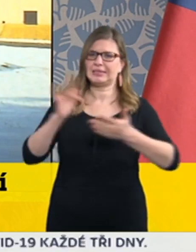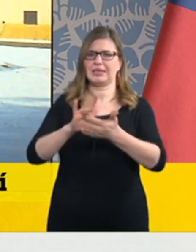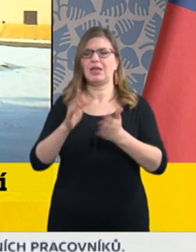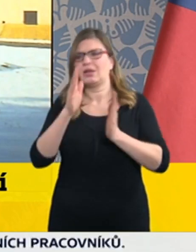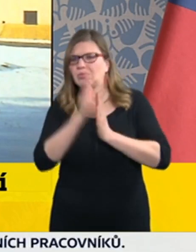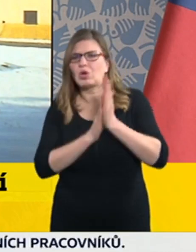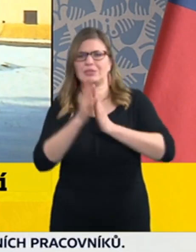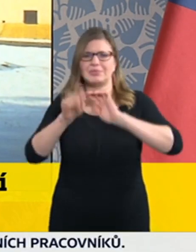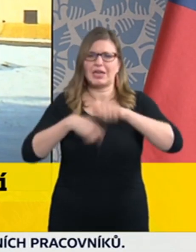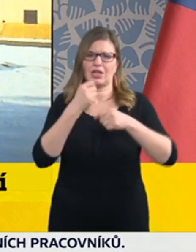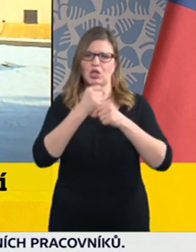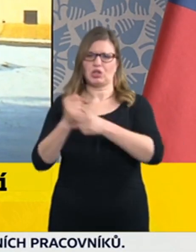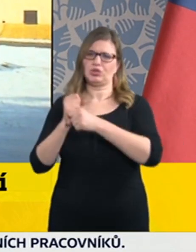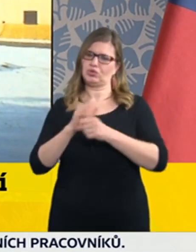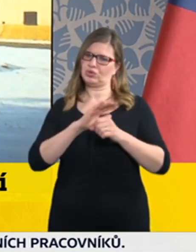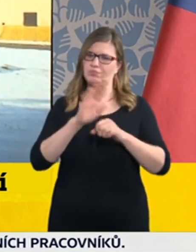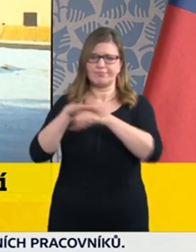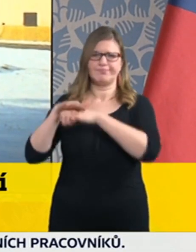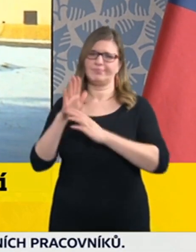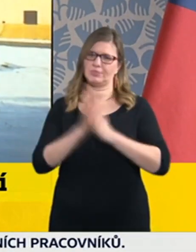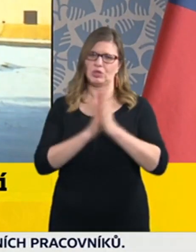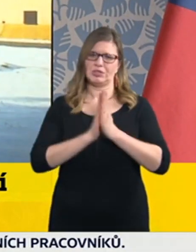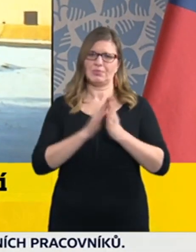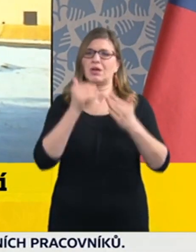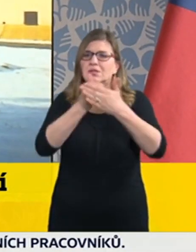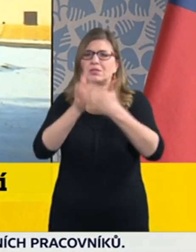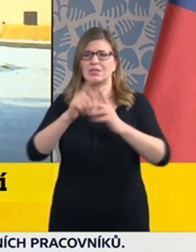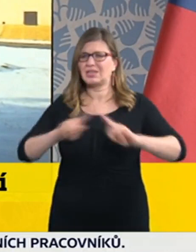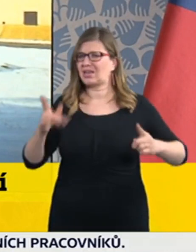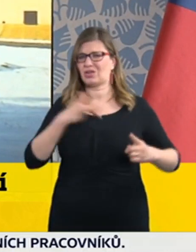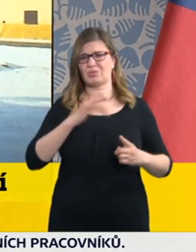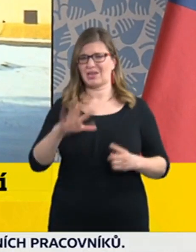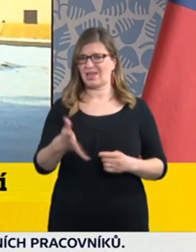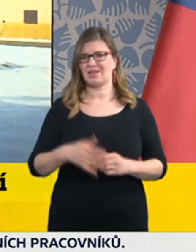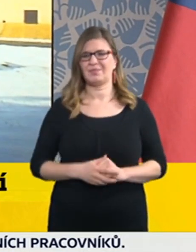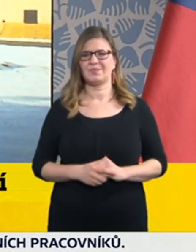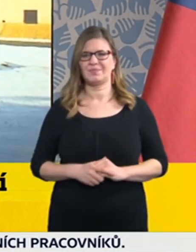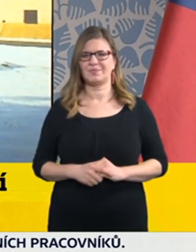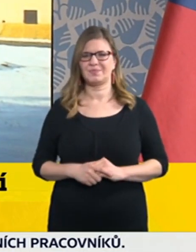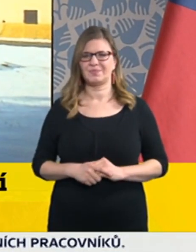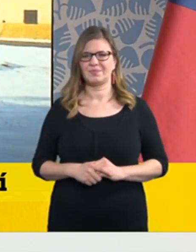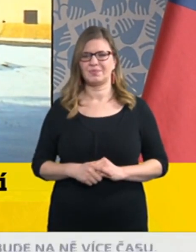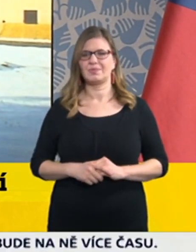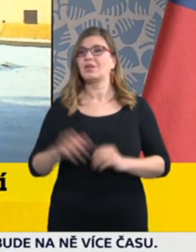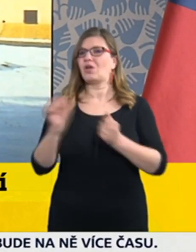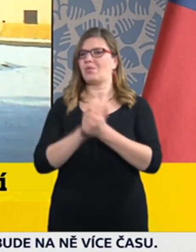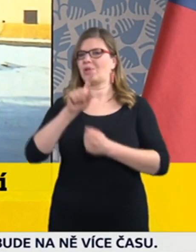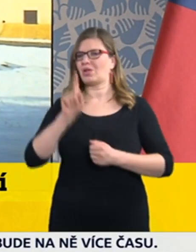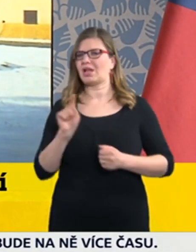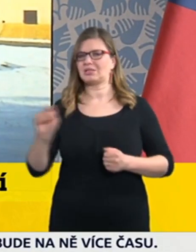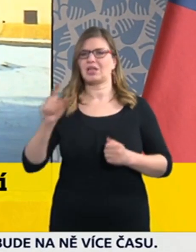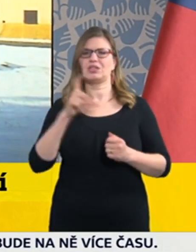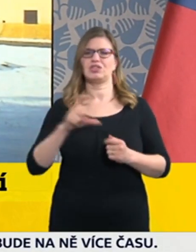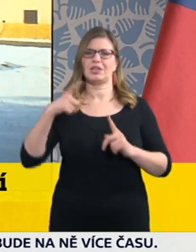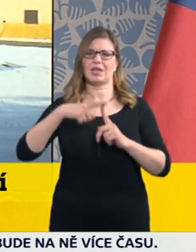a aby minimalizovali kontakty s někým jiným. Další dotaz, ČTK. Dobrý den, Józífek ČTK,